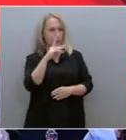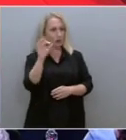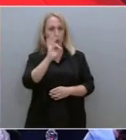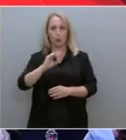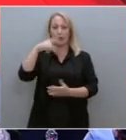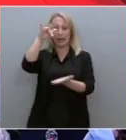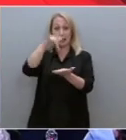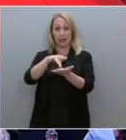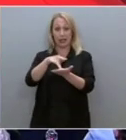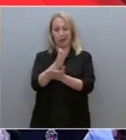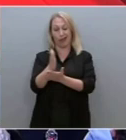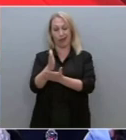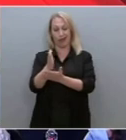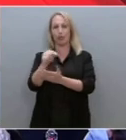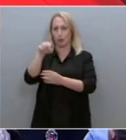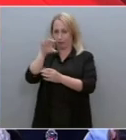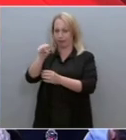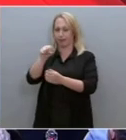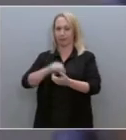Εδώ κέντρο και δεξιά τώρα.